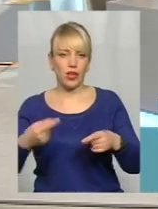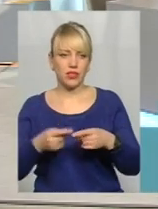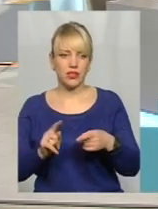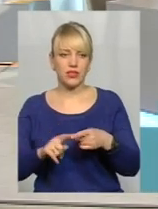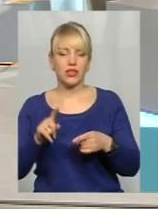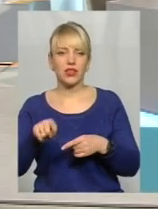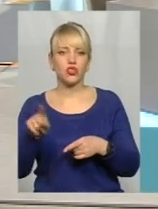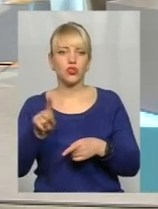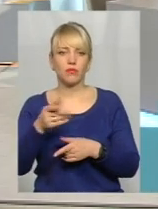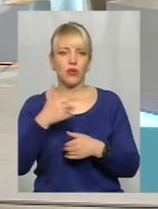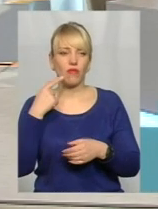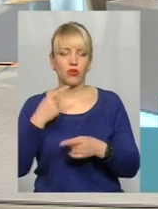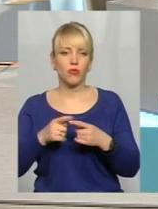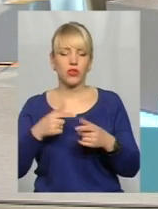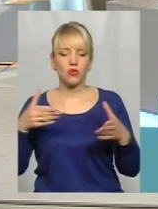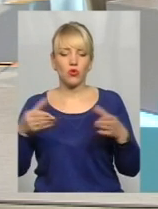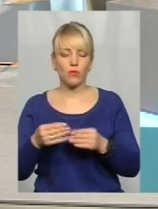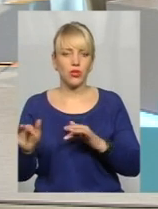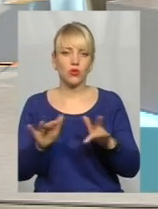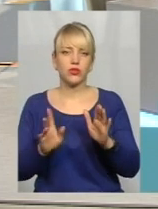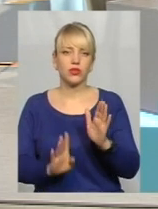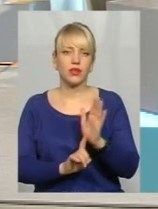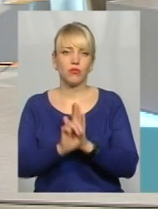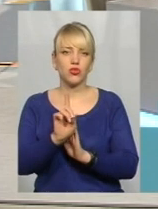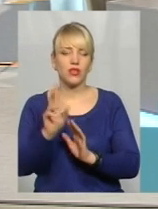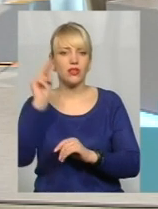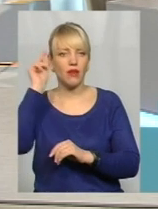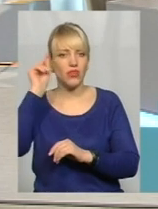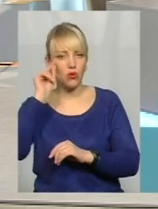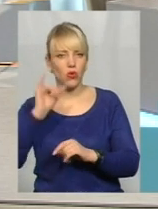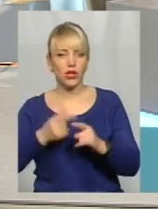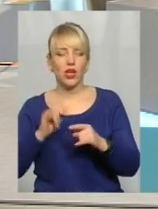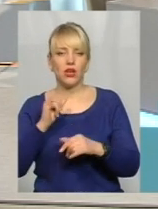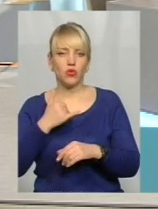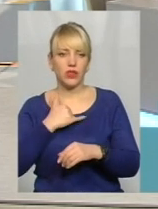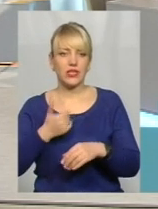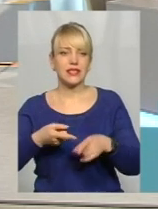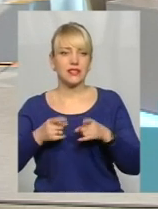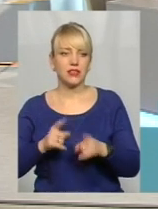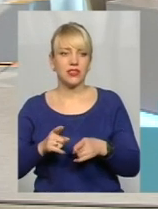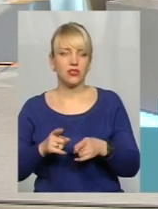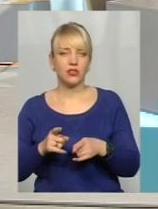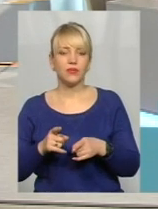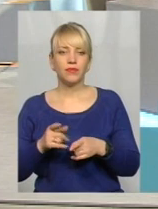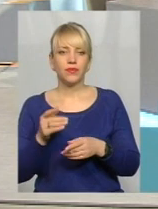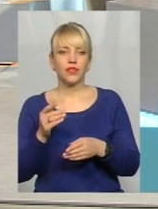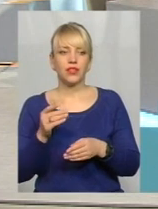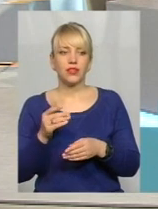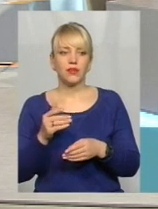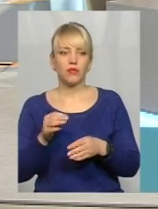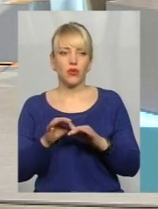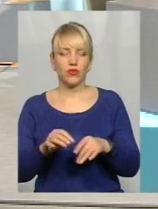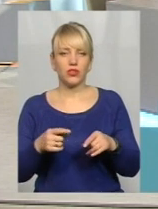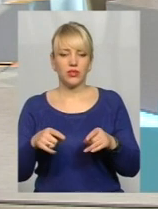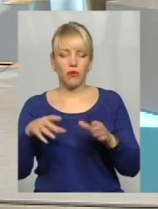поговоримо, тому що в нас цей кооперативний рух тільки-тільки починається в теорії. І в нас є змога дійсно відродити в Україні це